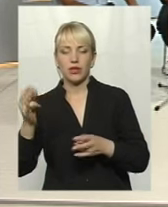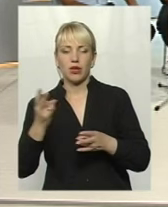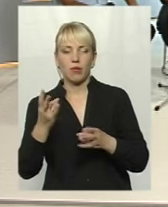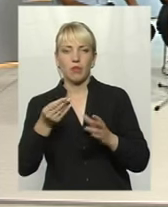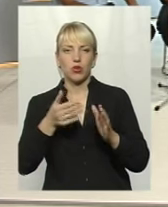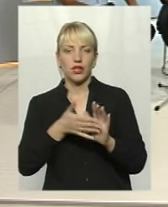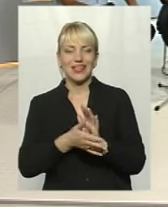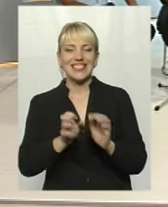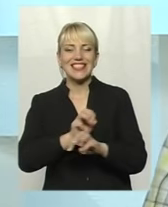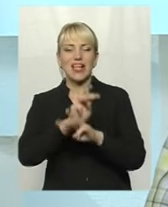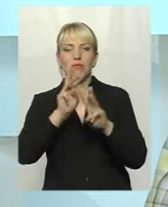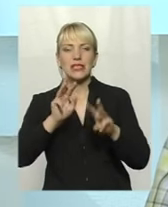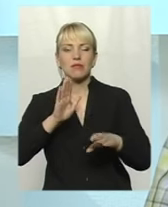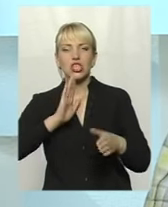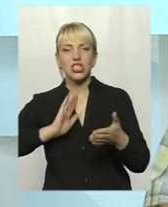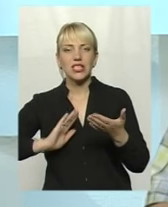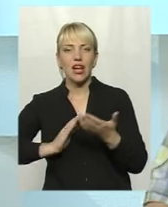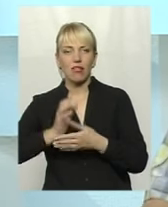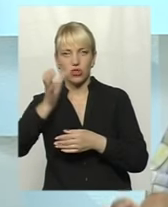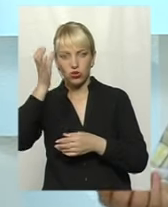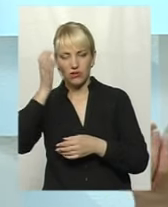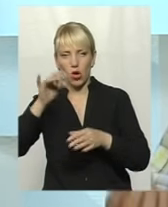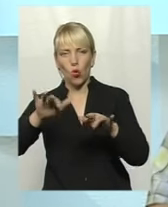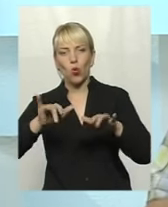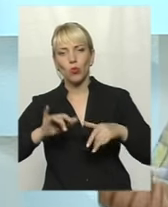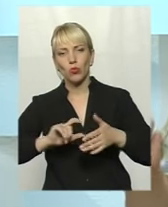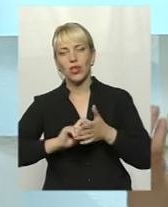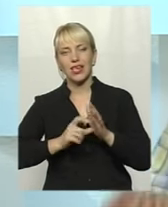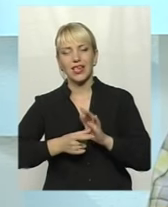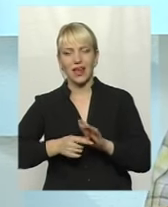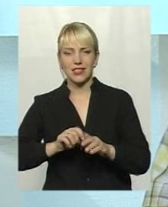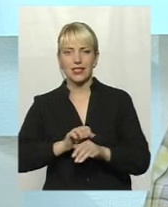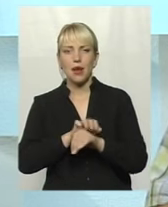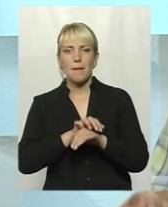якість освіти, підкреслюю, якість освіти, комп'ютерні класи, мережі,